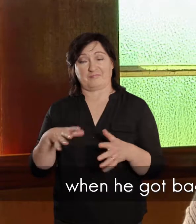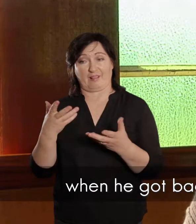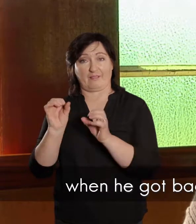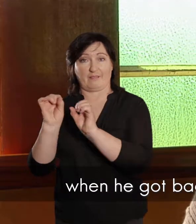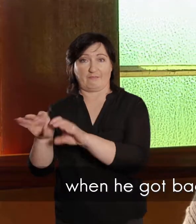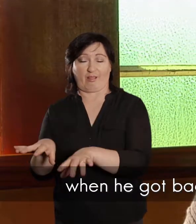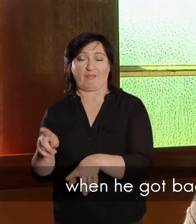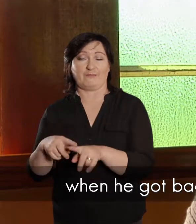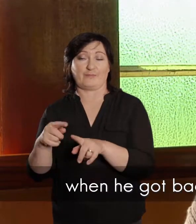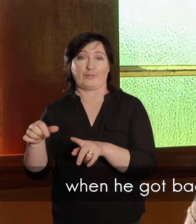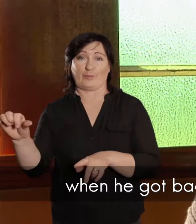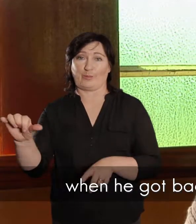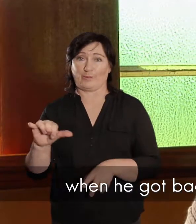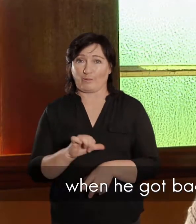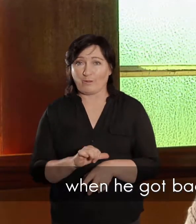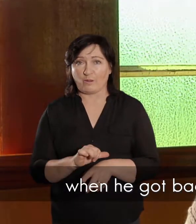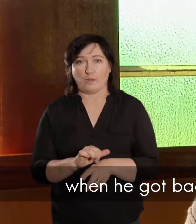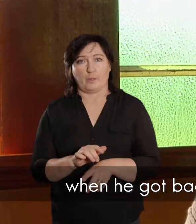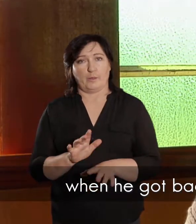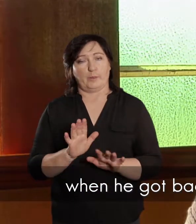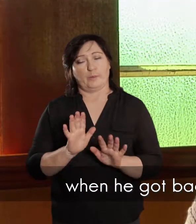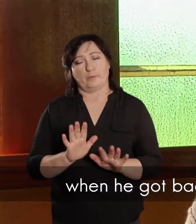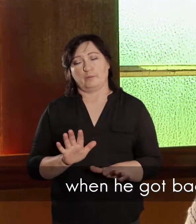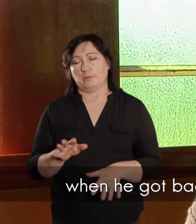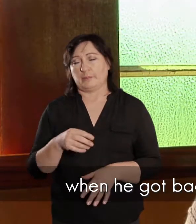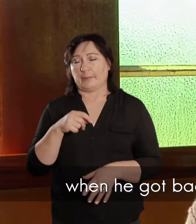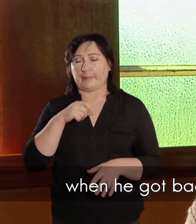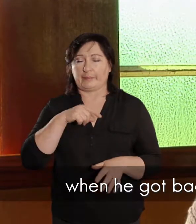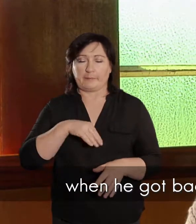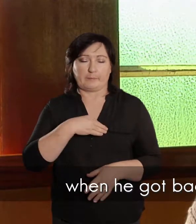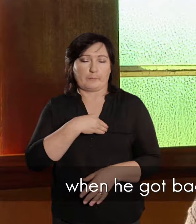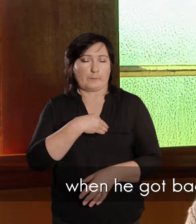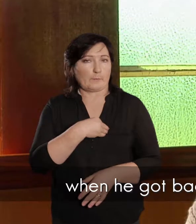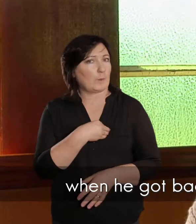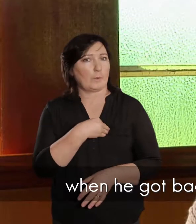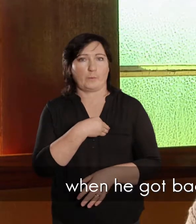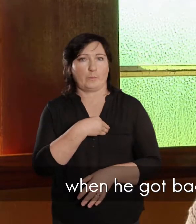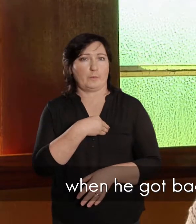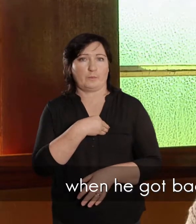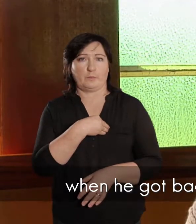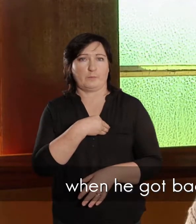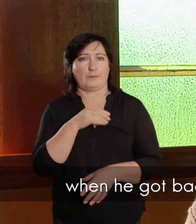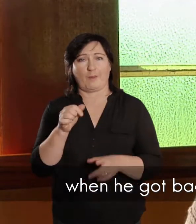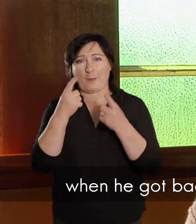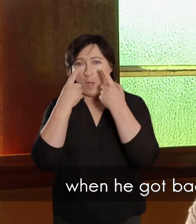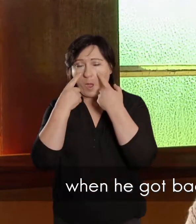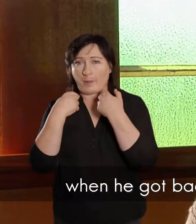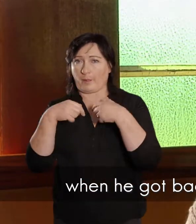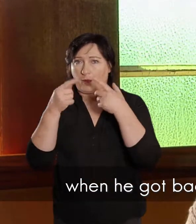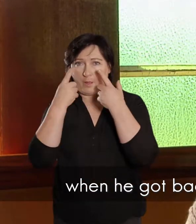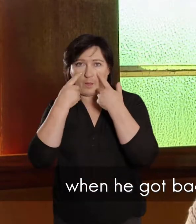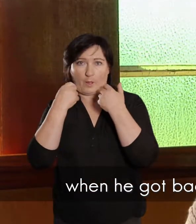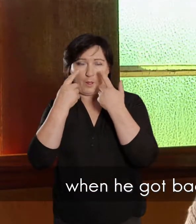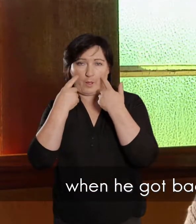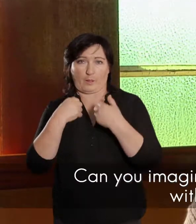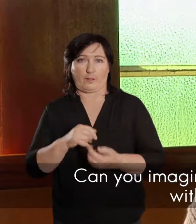En toe hy terugkom, hy het so diep hartseer, hy was so diep hartseer, hy het so geheil.